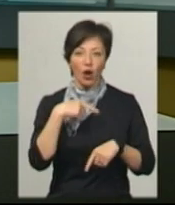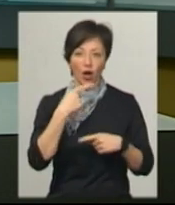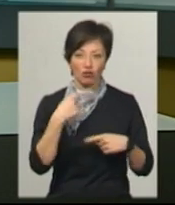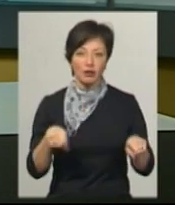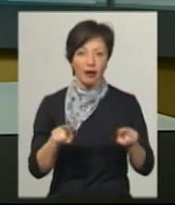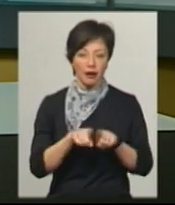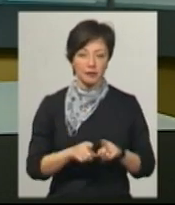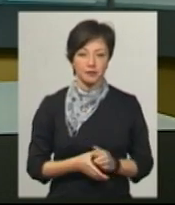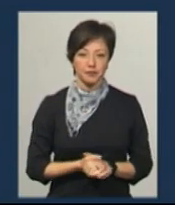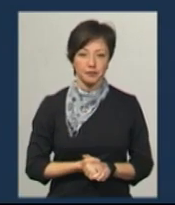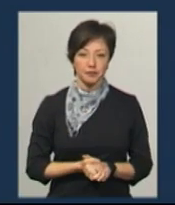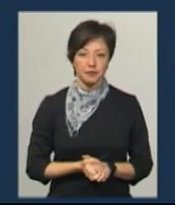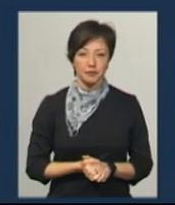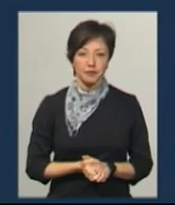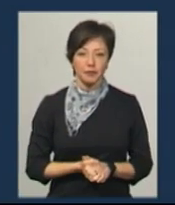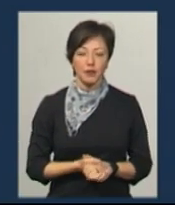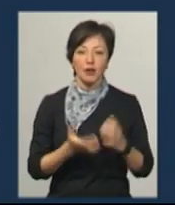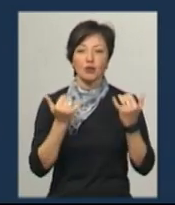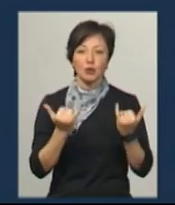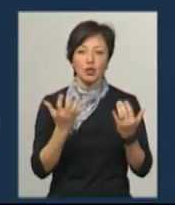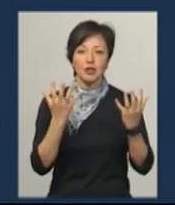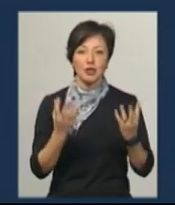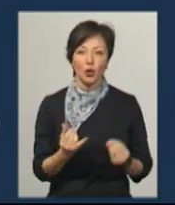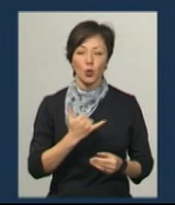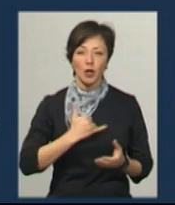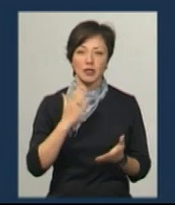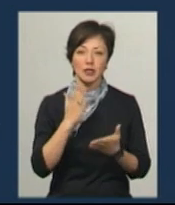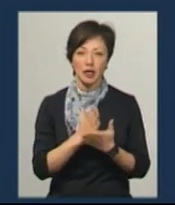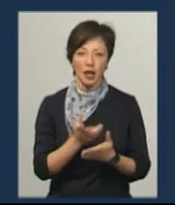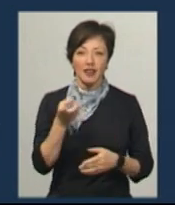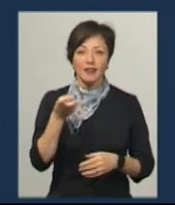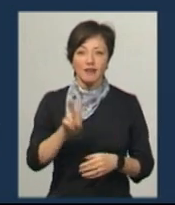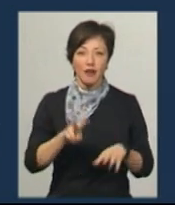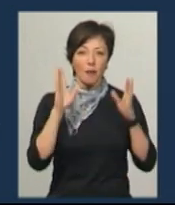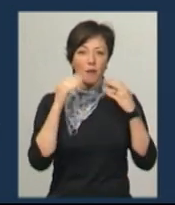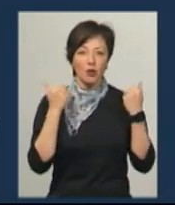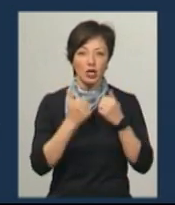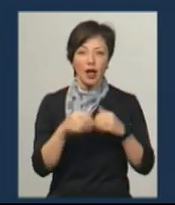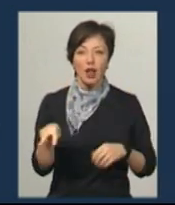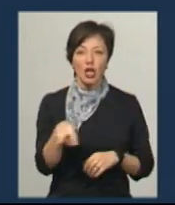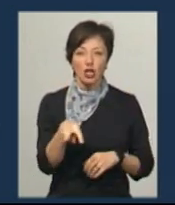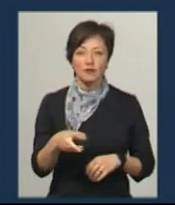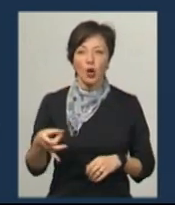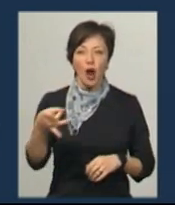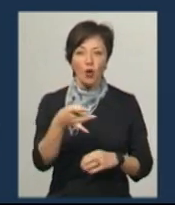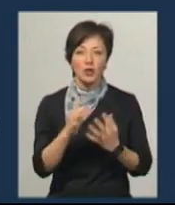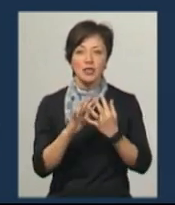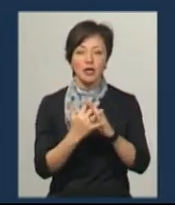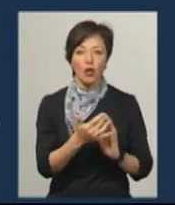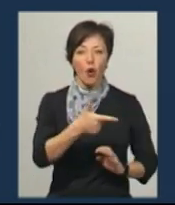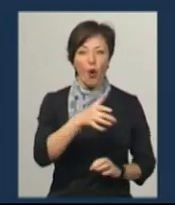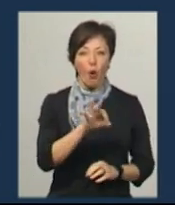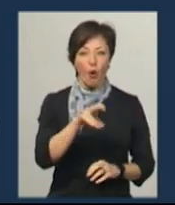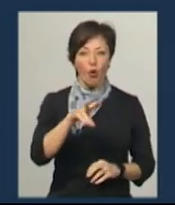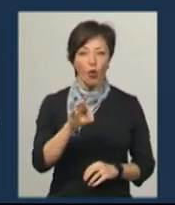каже таке. В сьогоднішній день у нас дві монашки з Литичівського району, з села Головчинці. Це одна віком